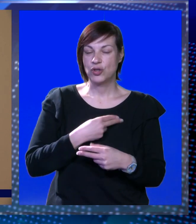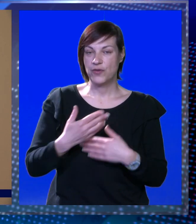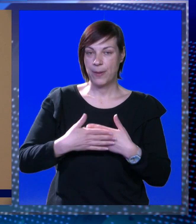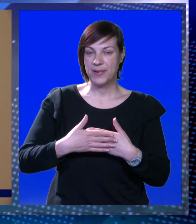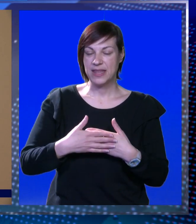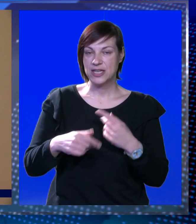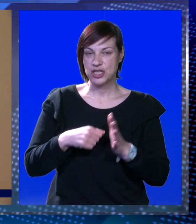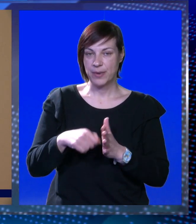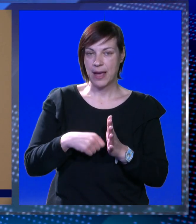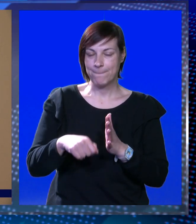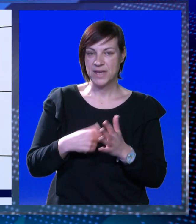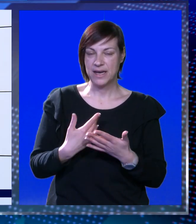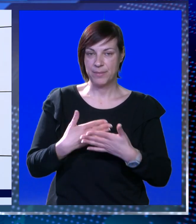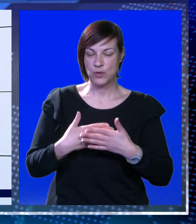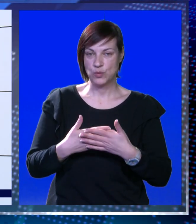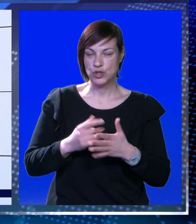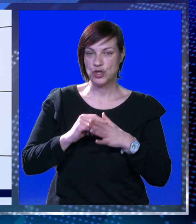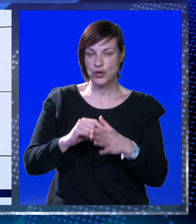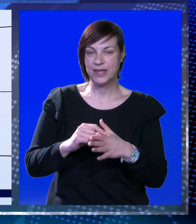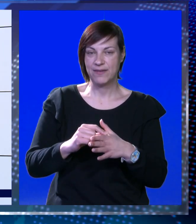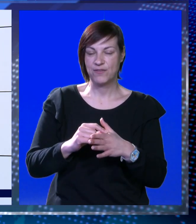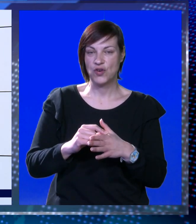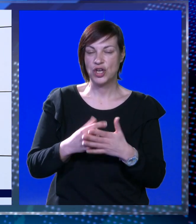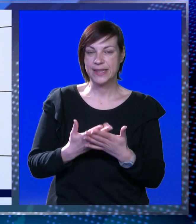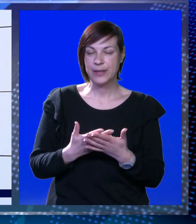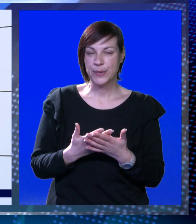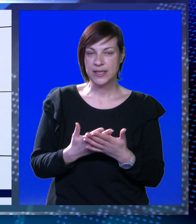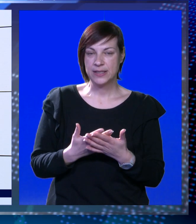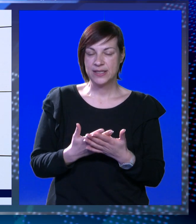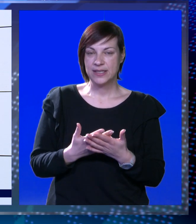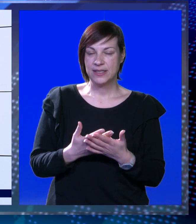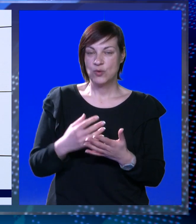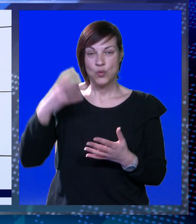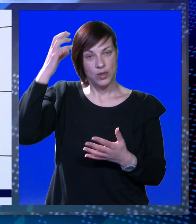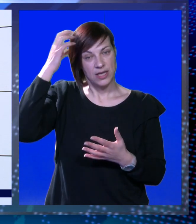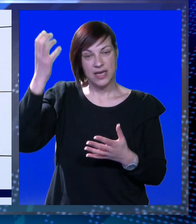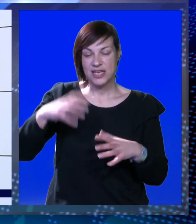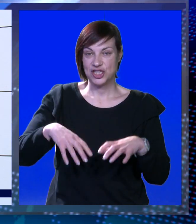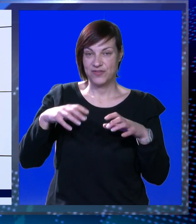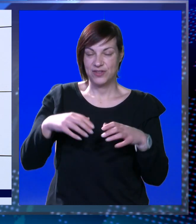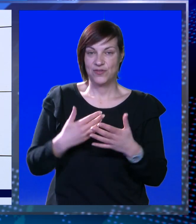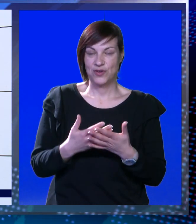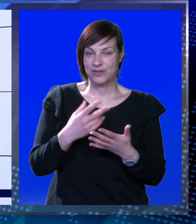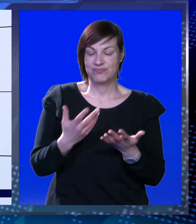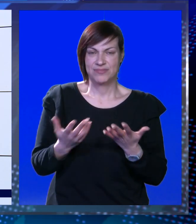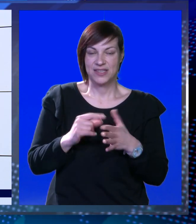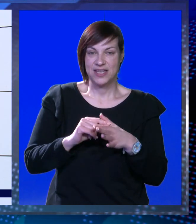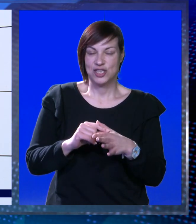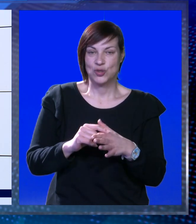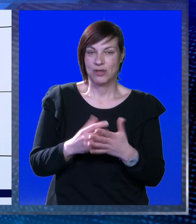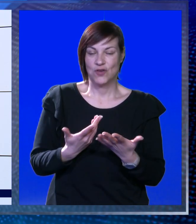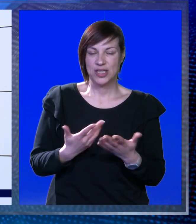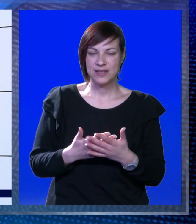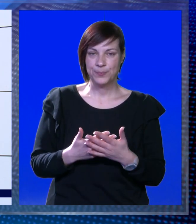odgovorio je pred našim kamerama. Uz to da ješu vodin, da imam obraz za vodit u Gneže dvor, a gdje ću vodit